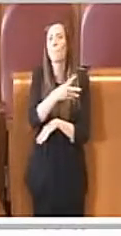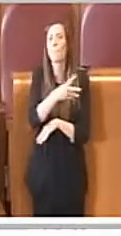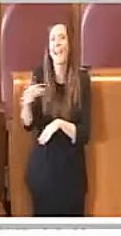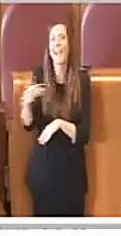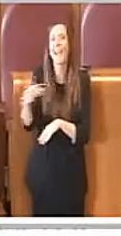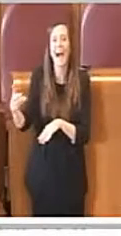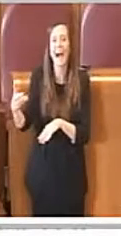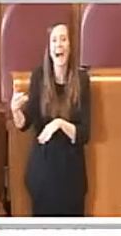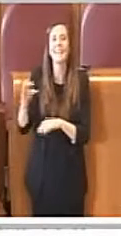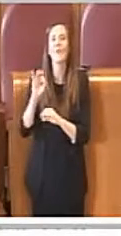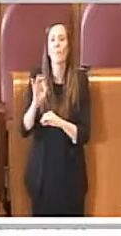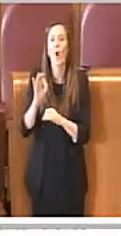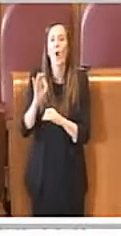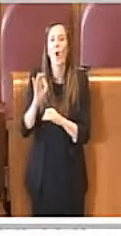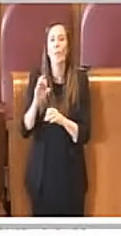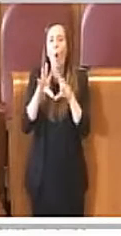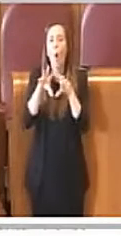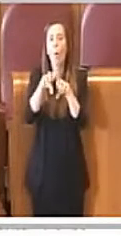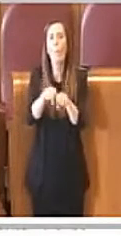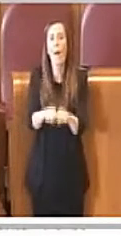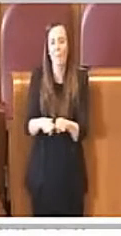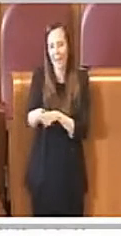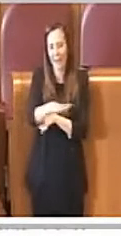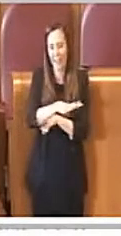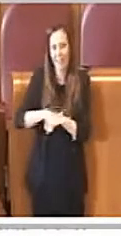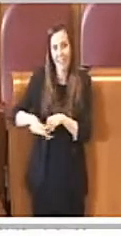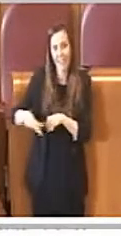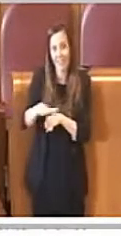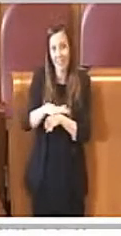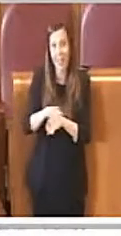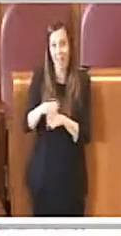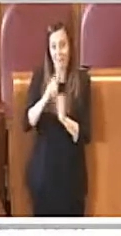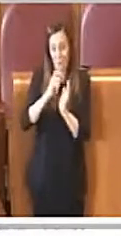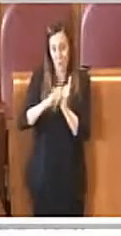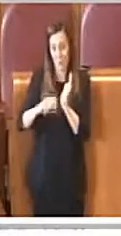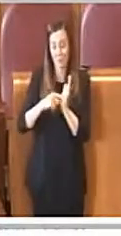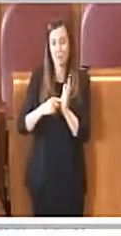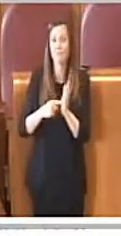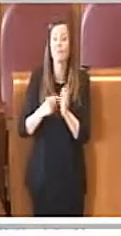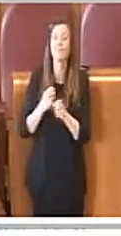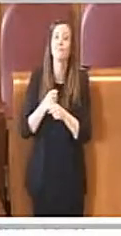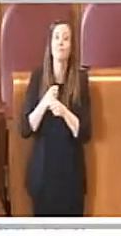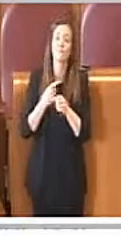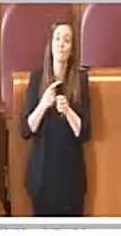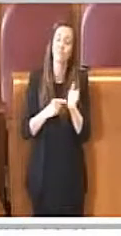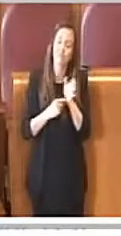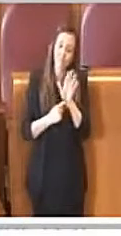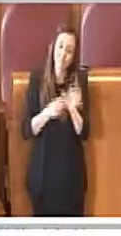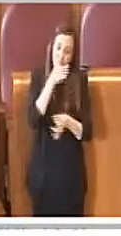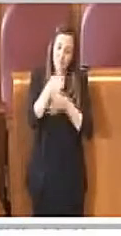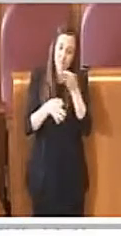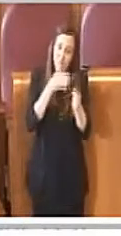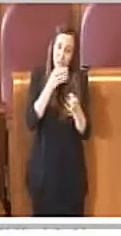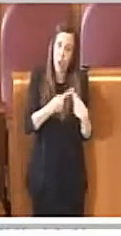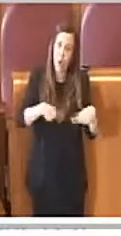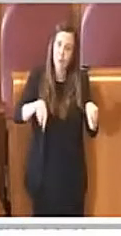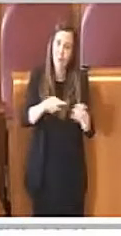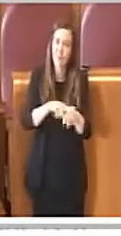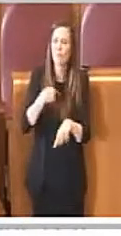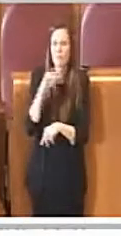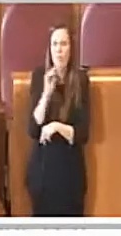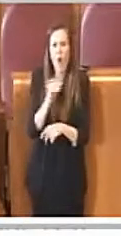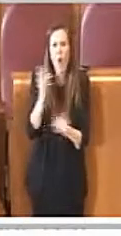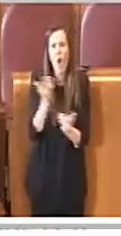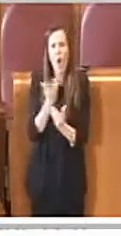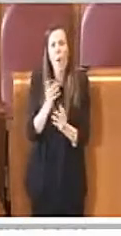occupabilità. Questa mozione è stata istrata anche in commissione e cosa chiediamo? Noi chiediamo che vengano applicate